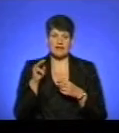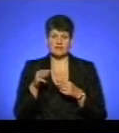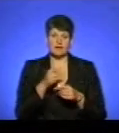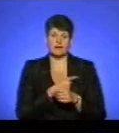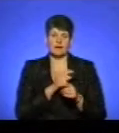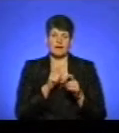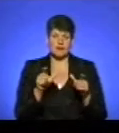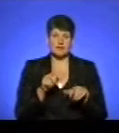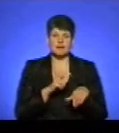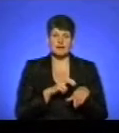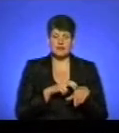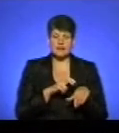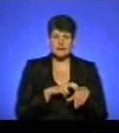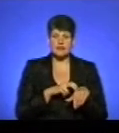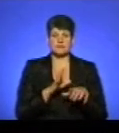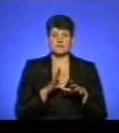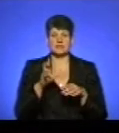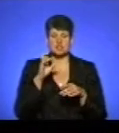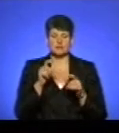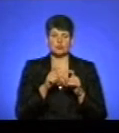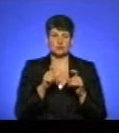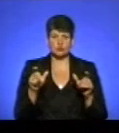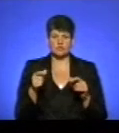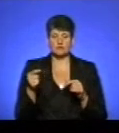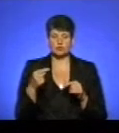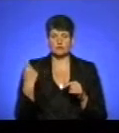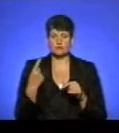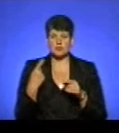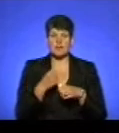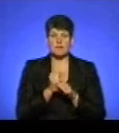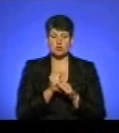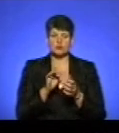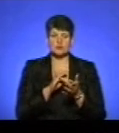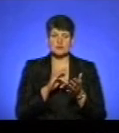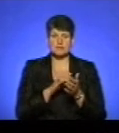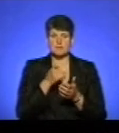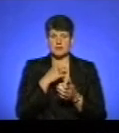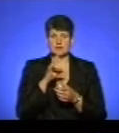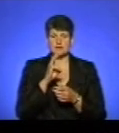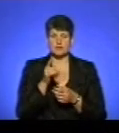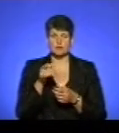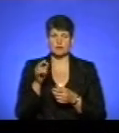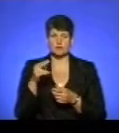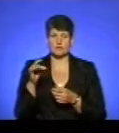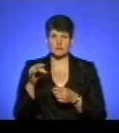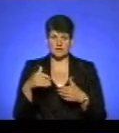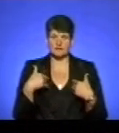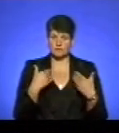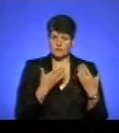і лікар-епідеміолог державної установи Тернопільського обласного лабораторного центру пані Надія Годована. Вітаю вас.